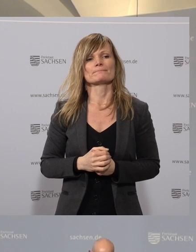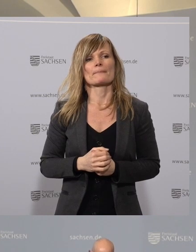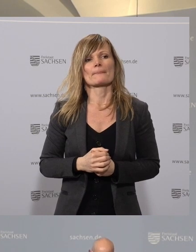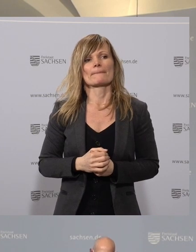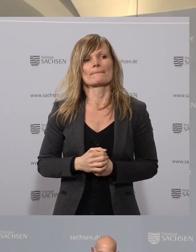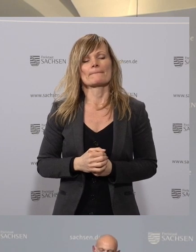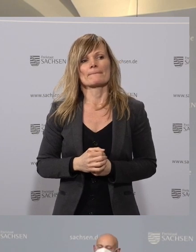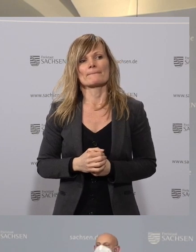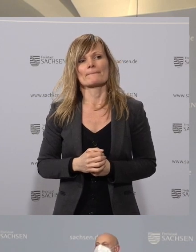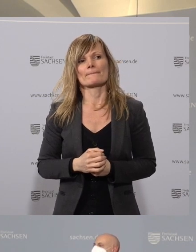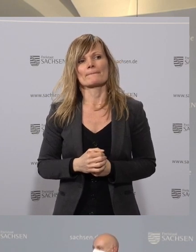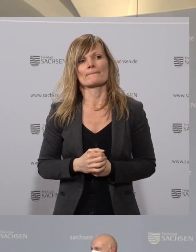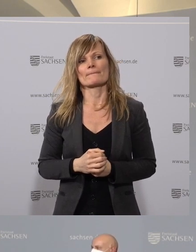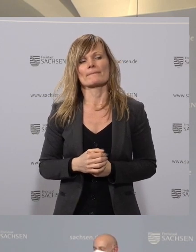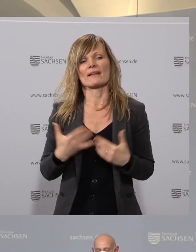Tino Borutz, Freie Presse.